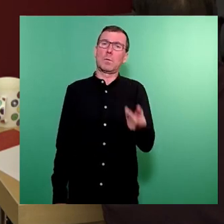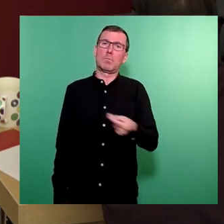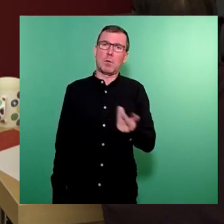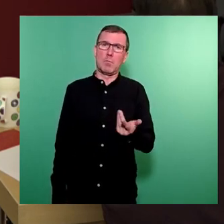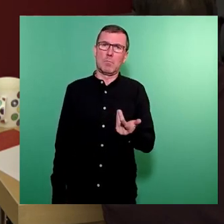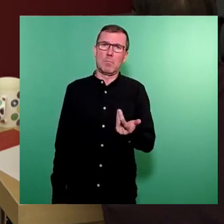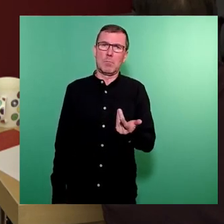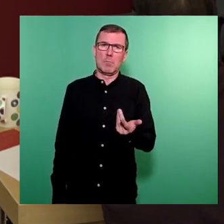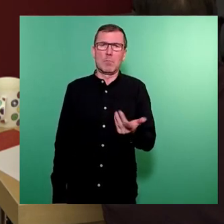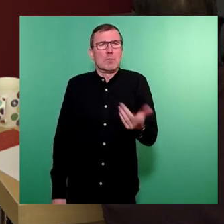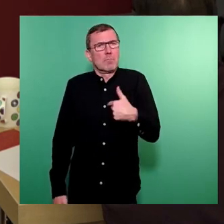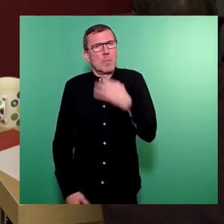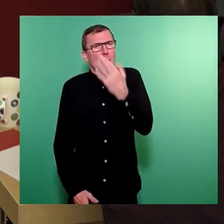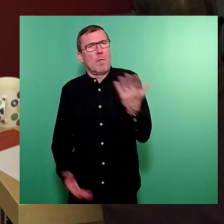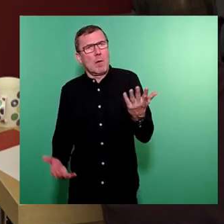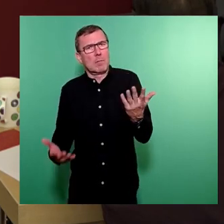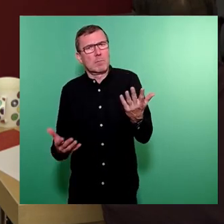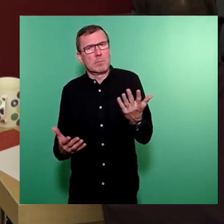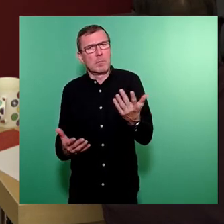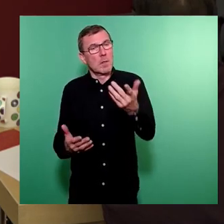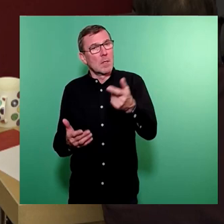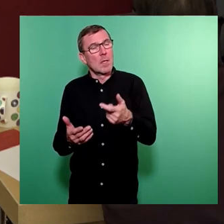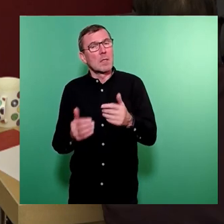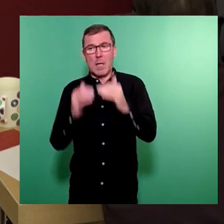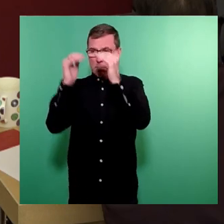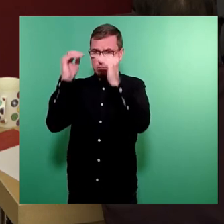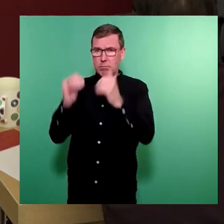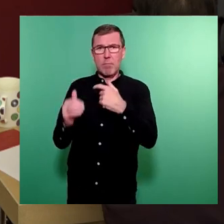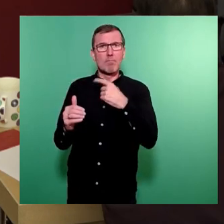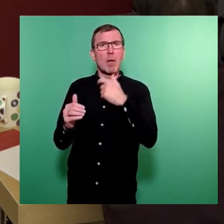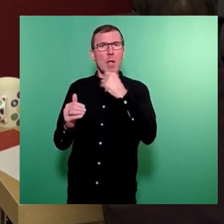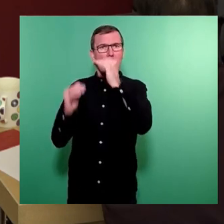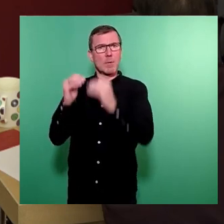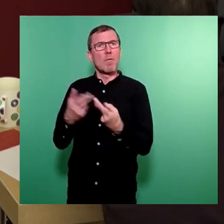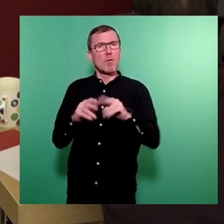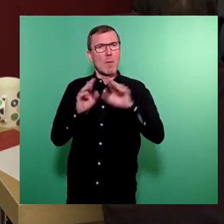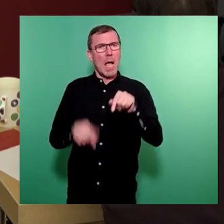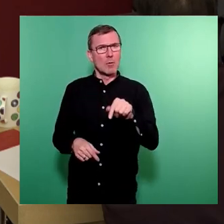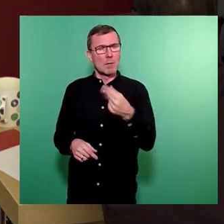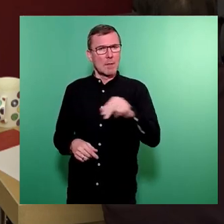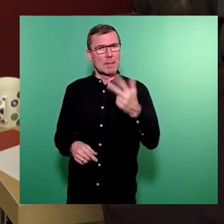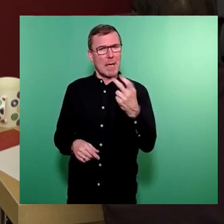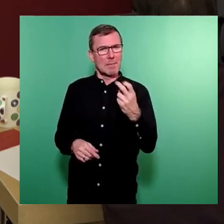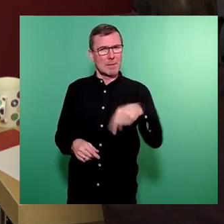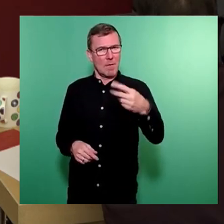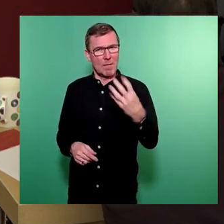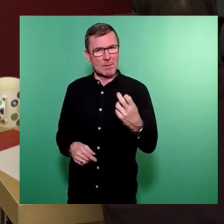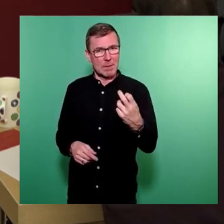deshalb hätte ich die folgende Frage. Lag der Aufstellung des Personalbedarfes im Doppelhaushalt 2324 ein